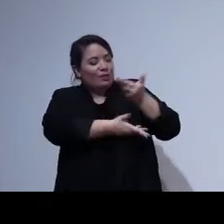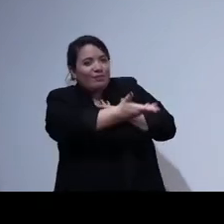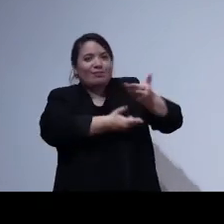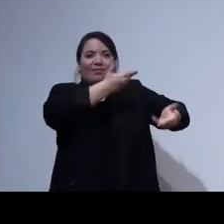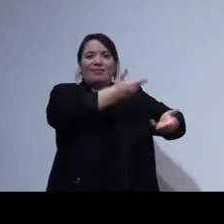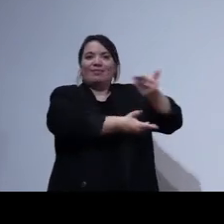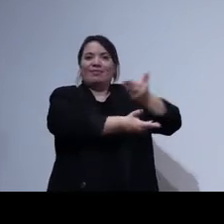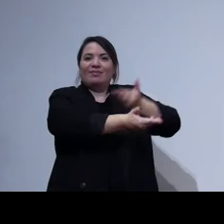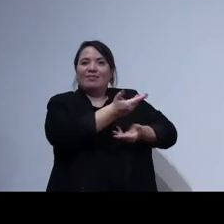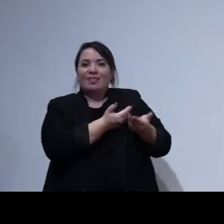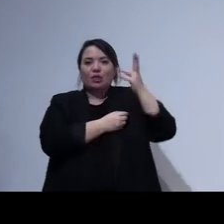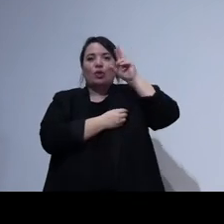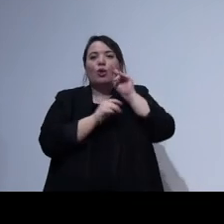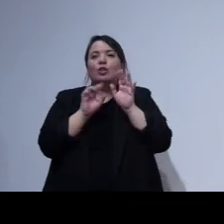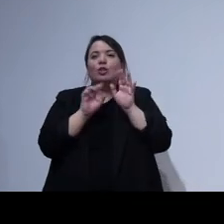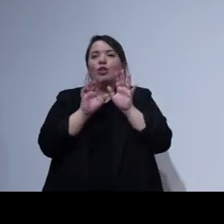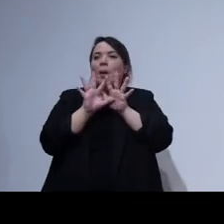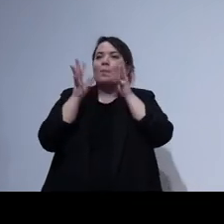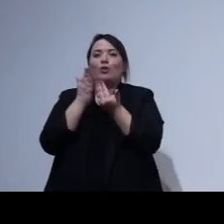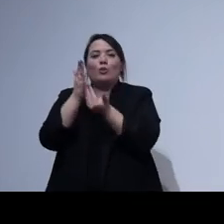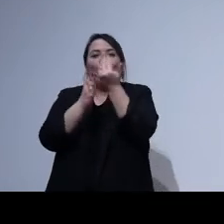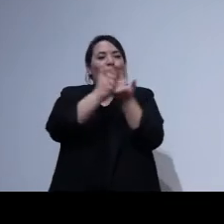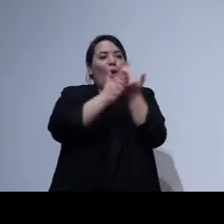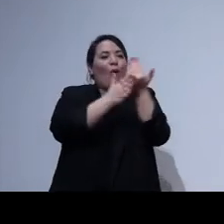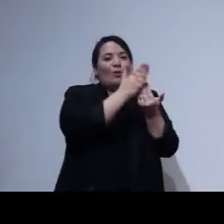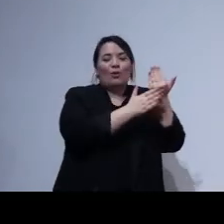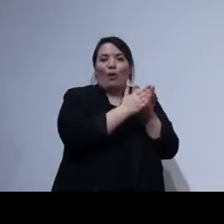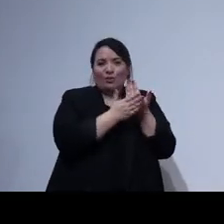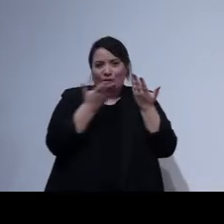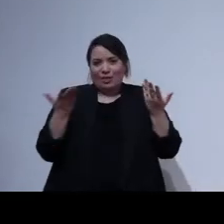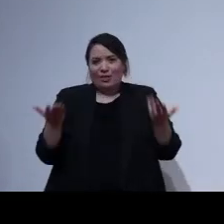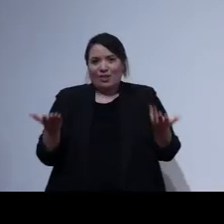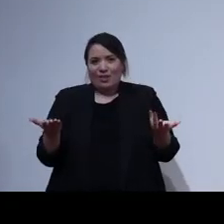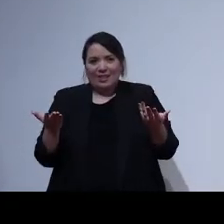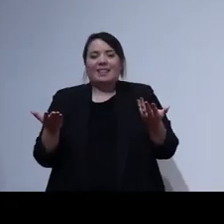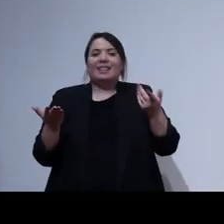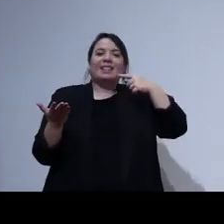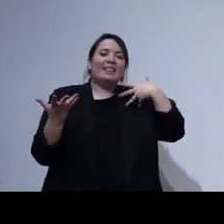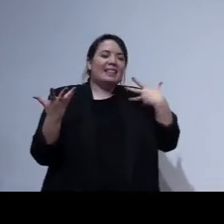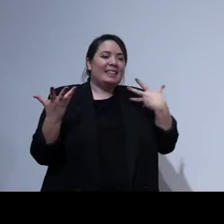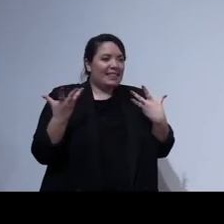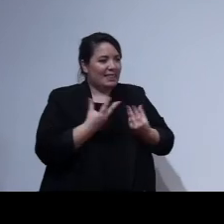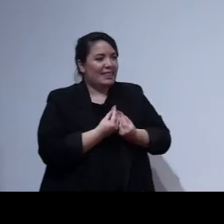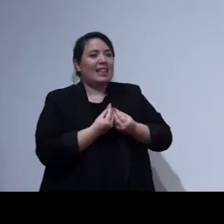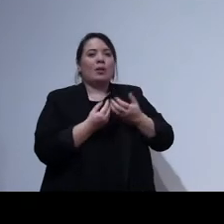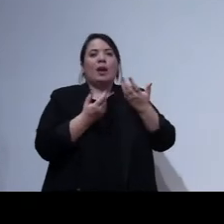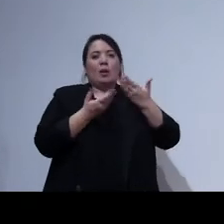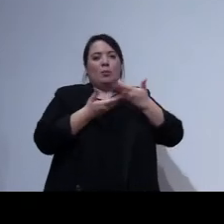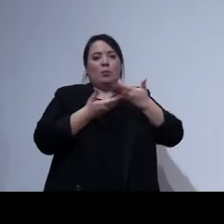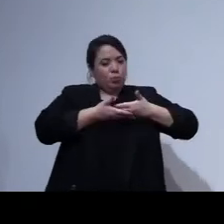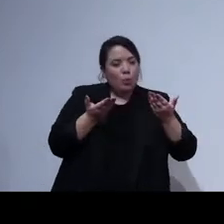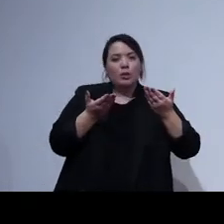mondi da esplorare sia da un punto di vista aziendale sia da un punto di vista di pubblico